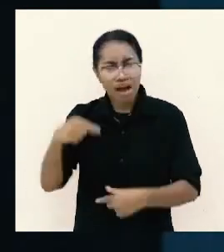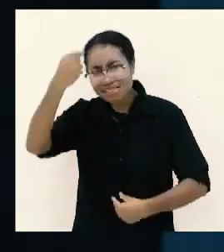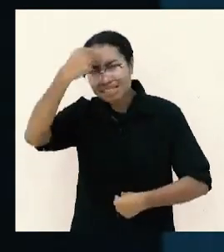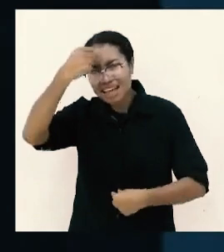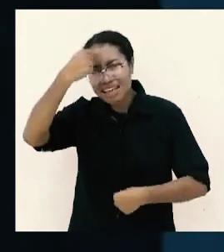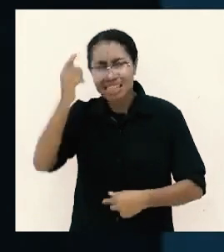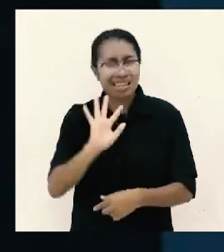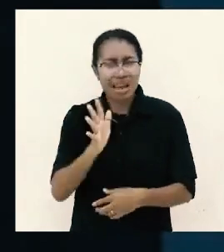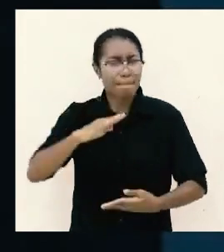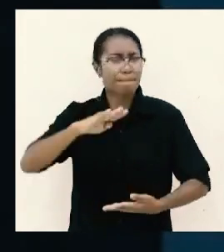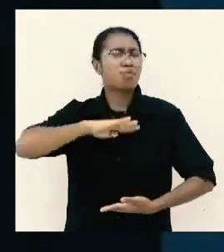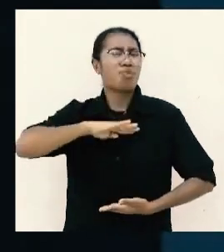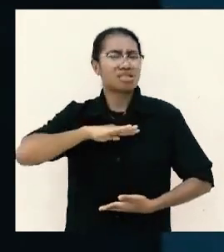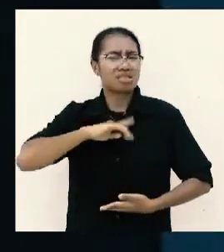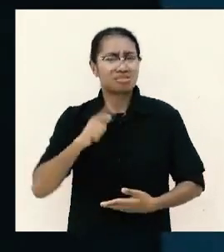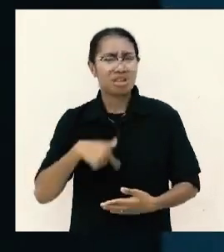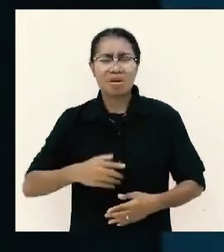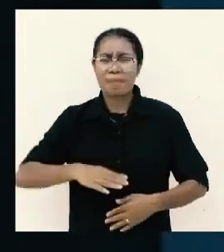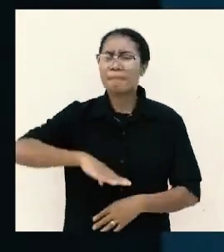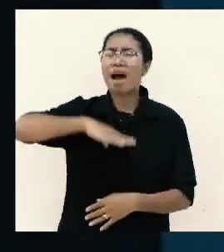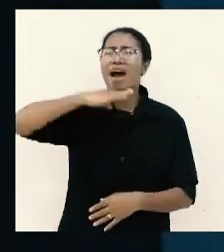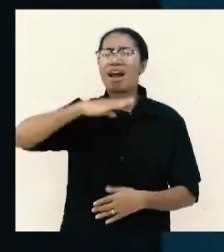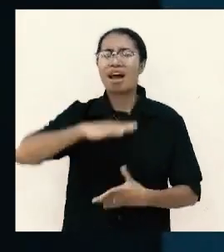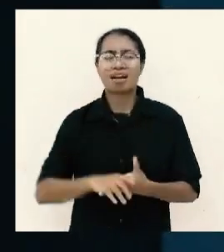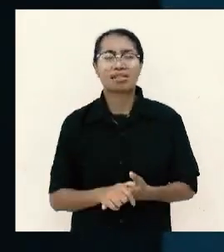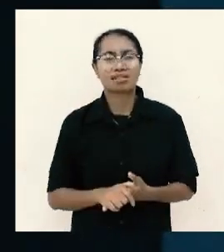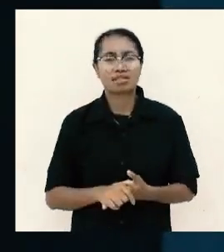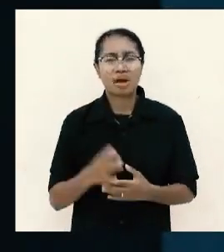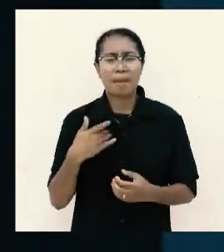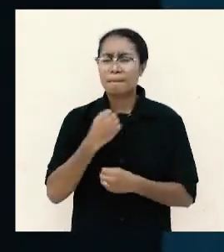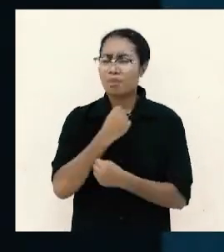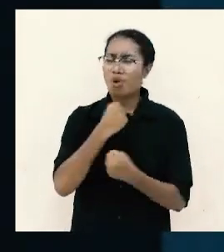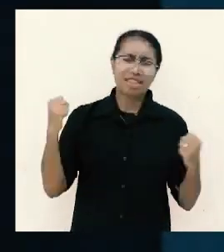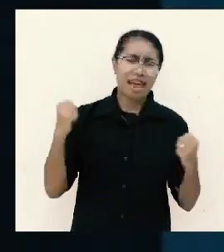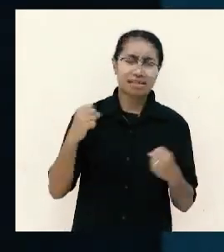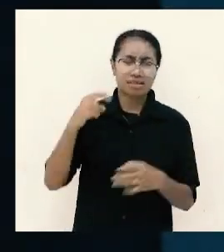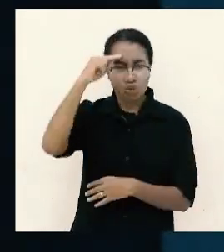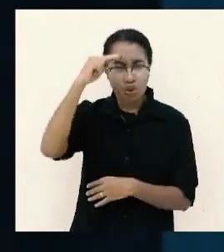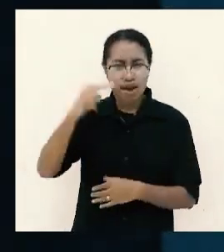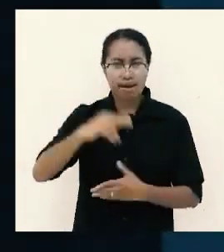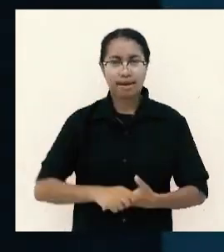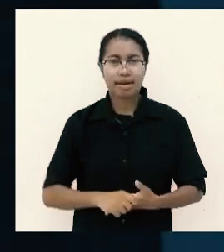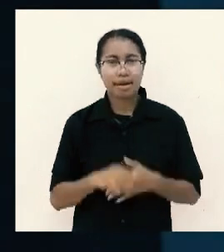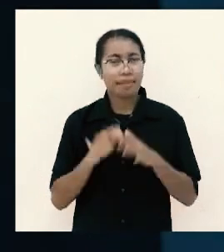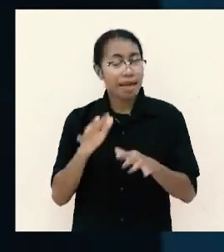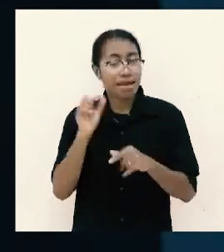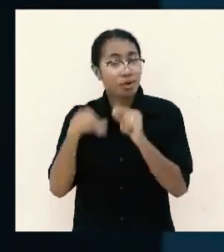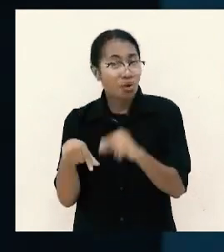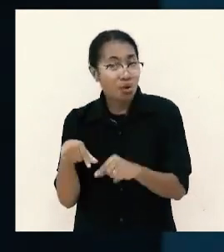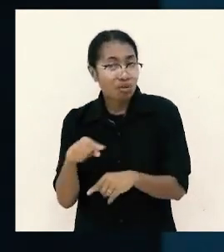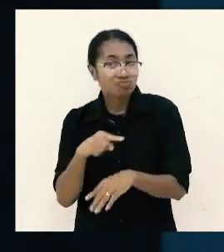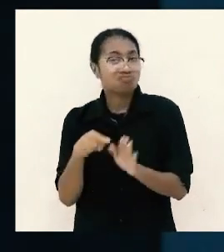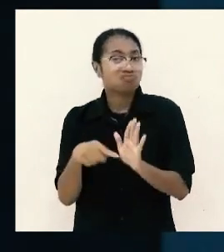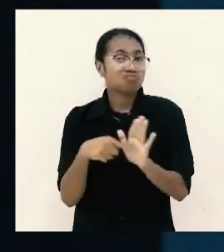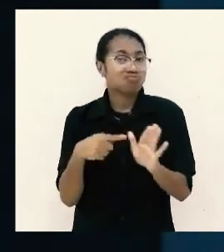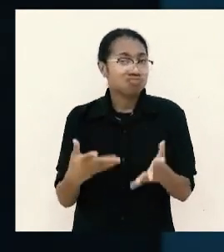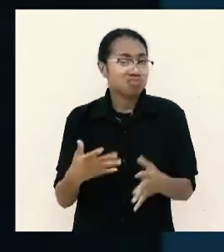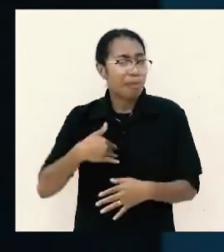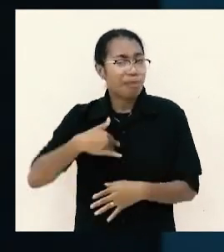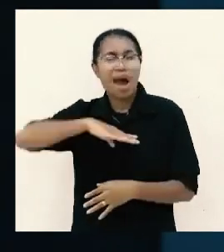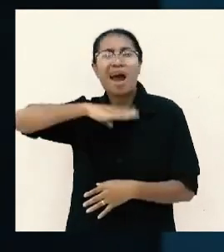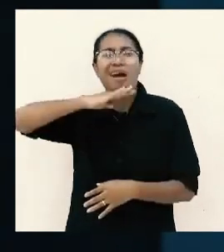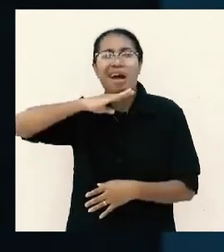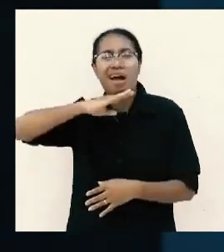puas dengan itu menjadi marah dengan Tuhan menjadi protes dengan Tuhan banyak orang kekurangan marah